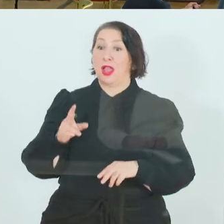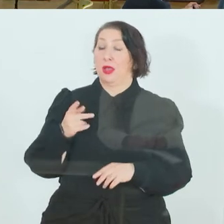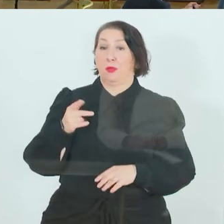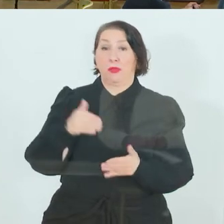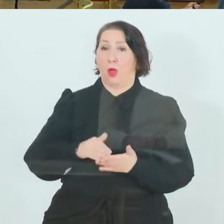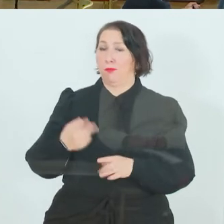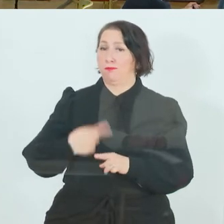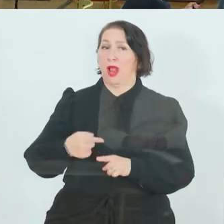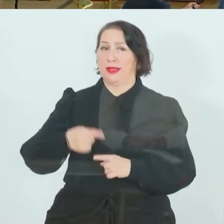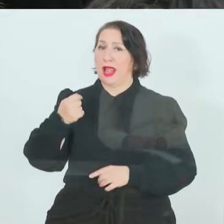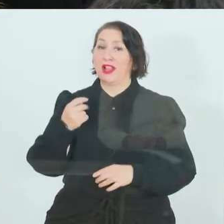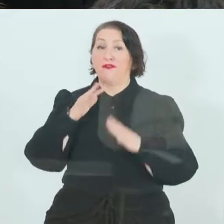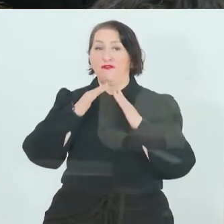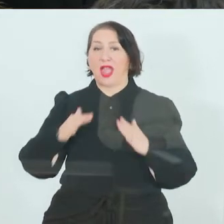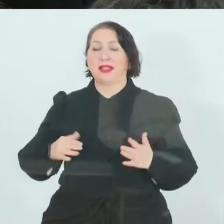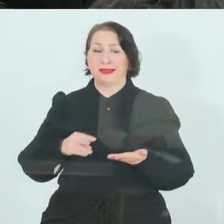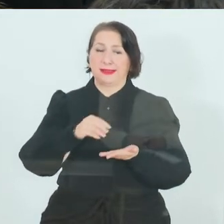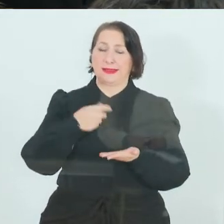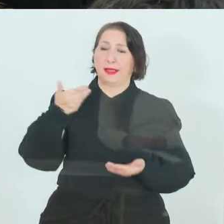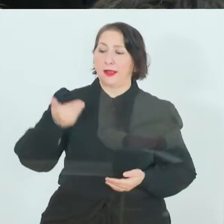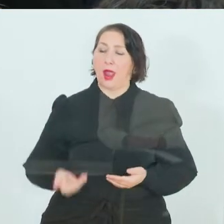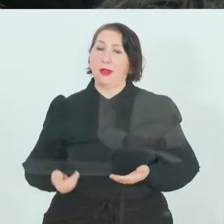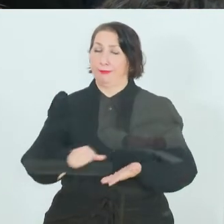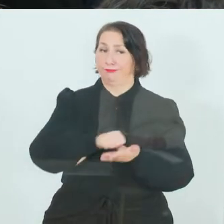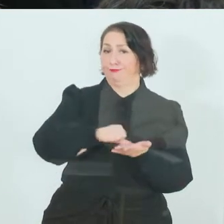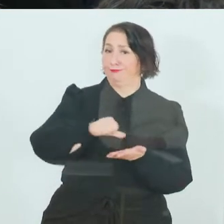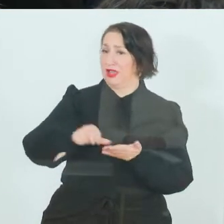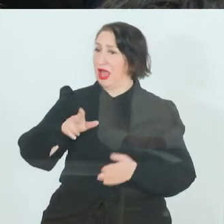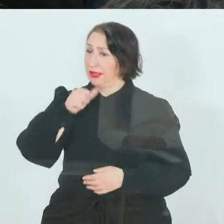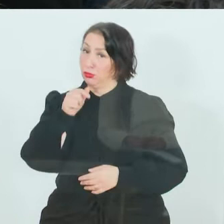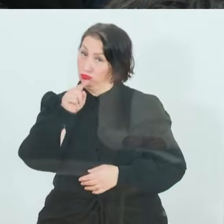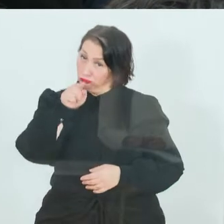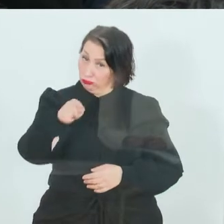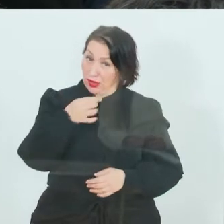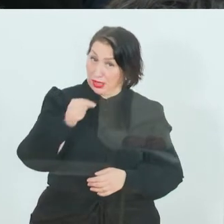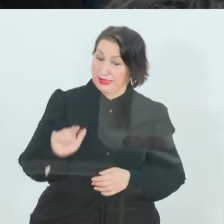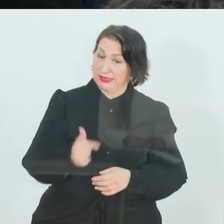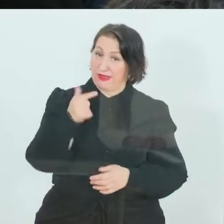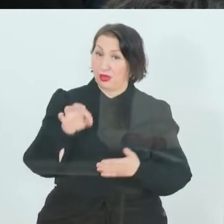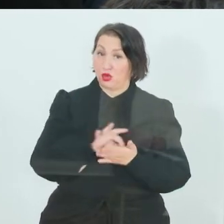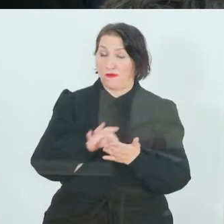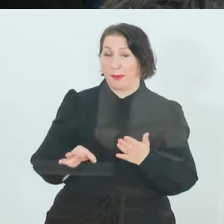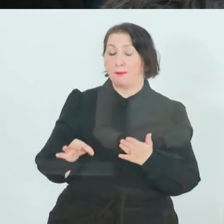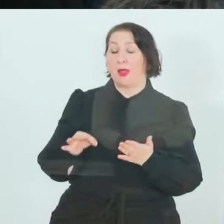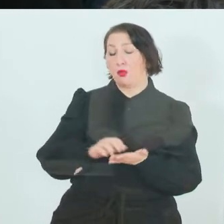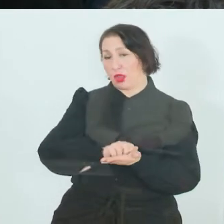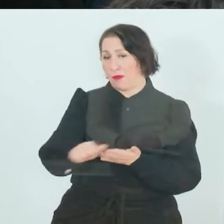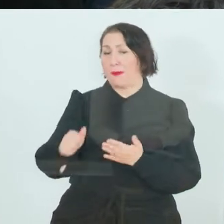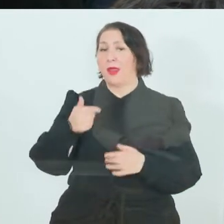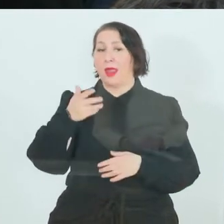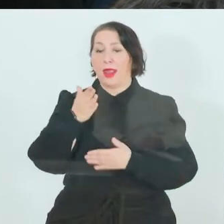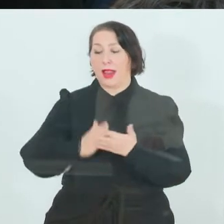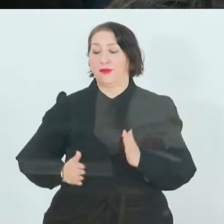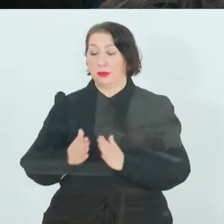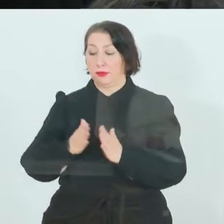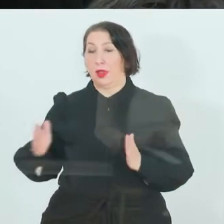haben, die Weihnachtsgehälter nicht bezahlen können. Befürchten Sie, hier in der zweiten Novemberhälfte ein massiver Anstieg an